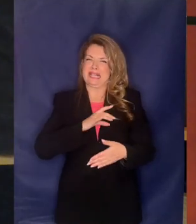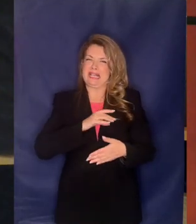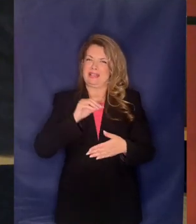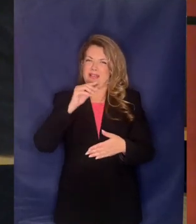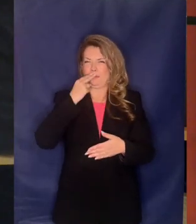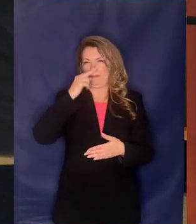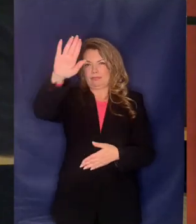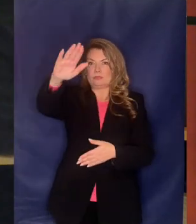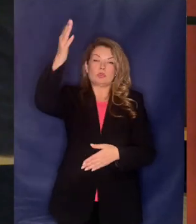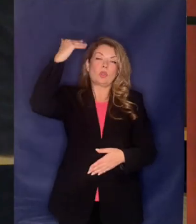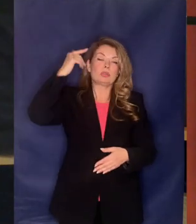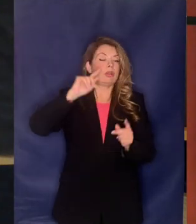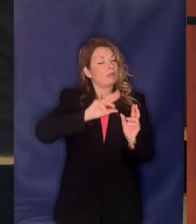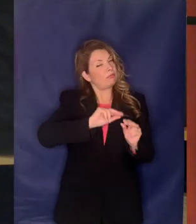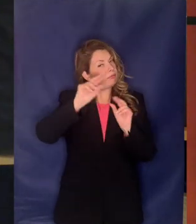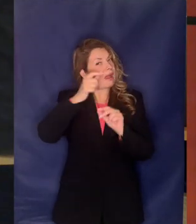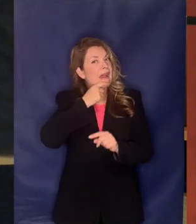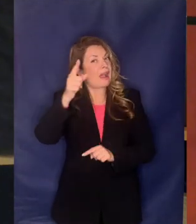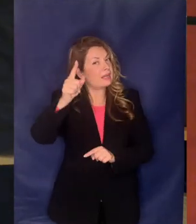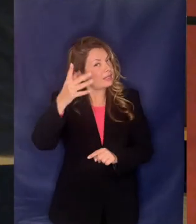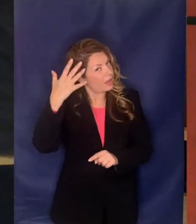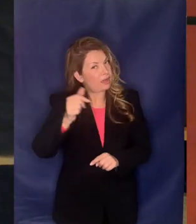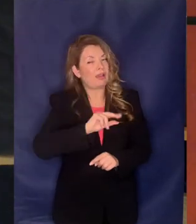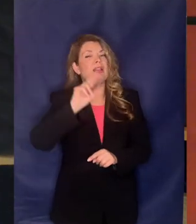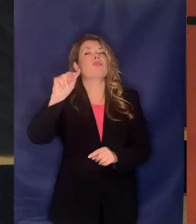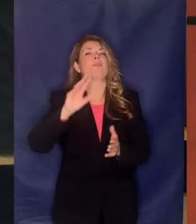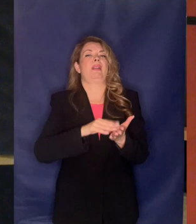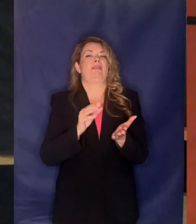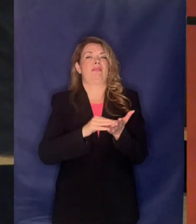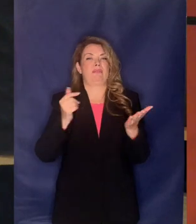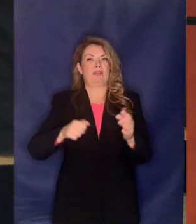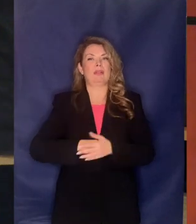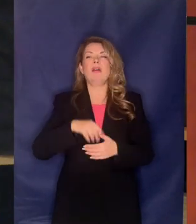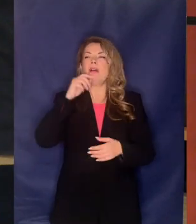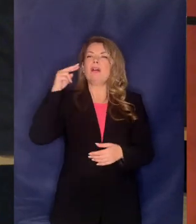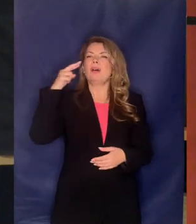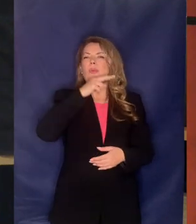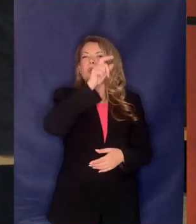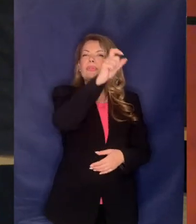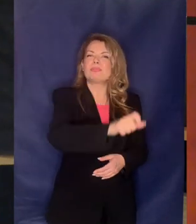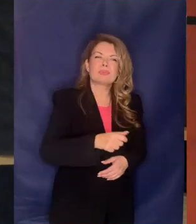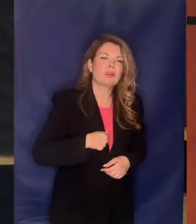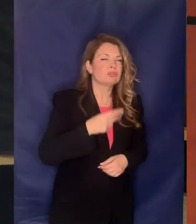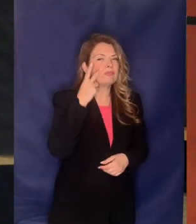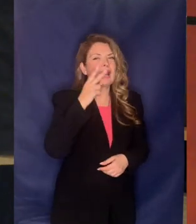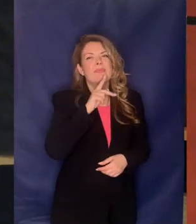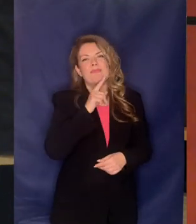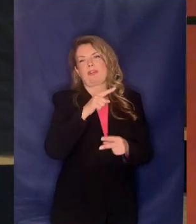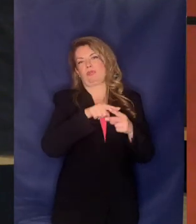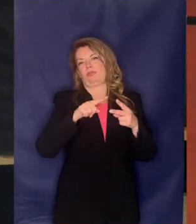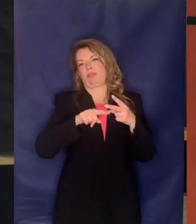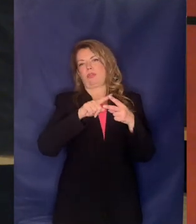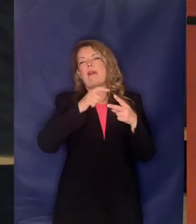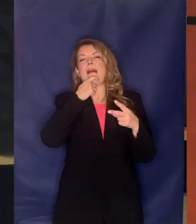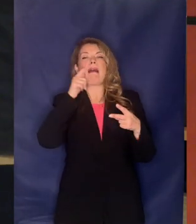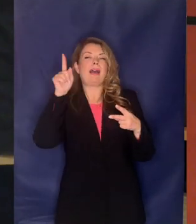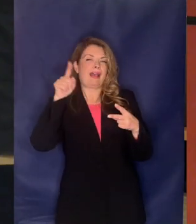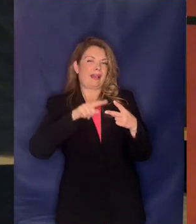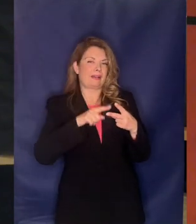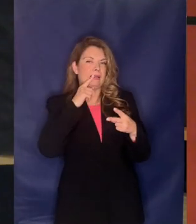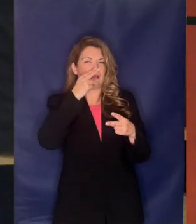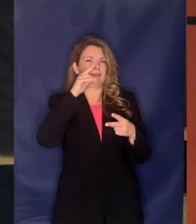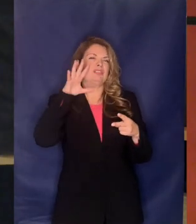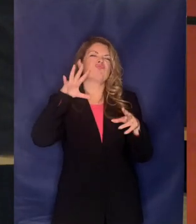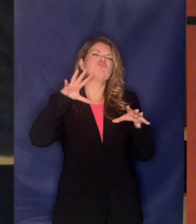Άρα ο σημερινός πρωθυπουργός εμπνέεται από τη χιλή του Πίνοσέτ και την Μαργαρίτα